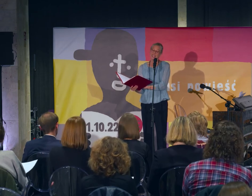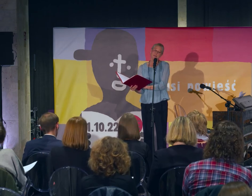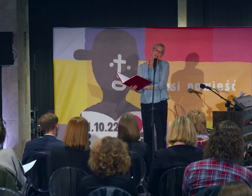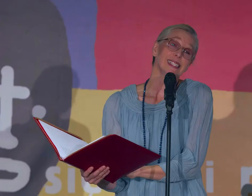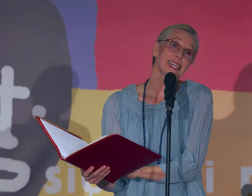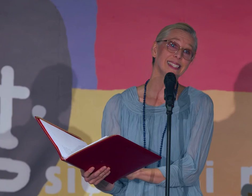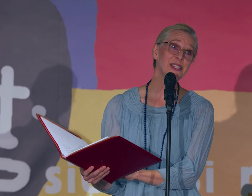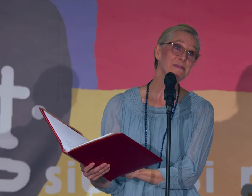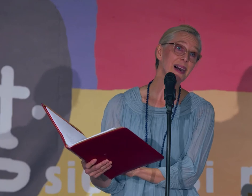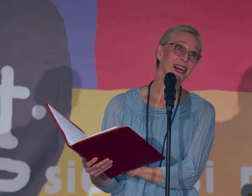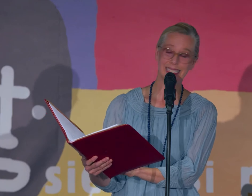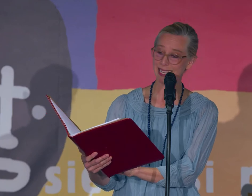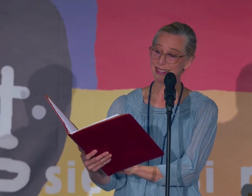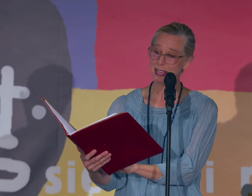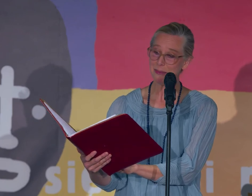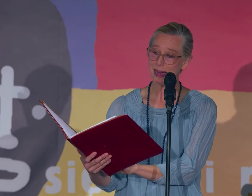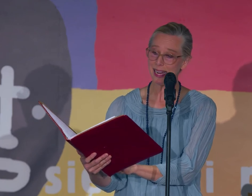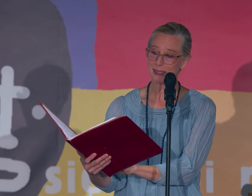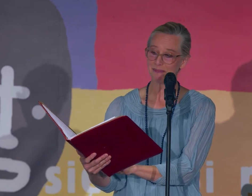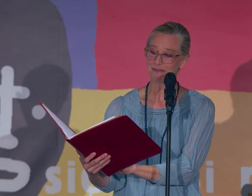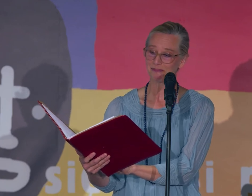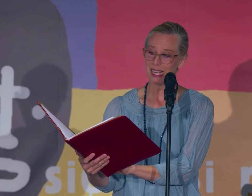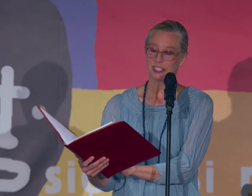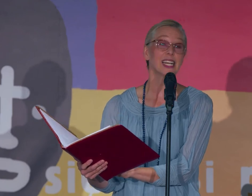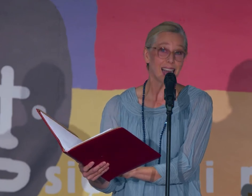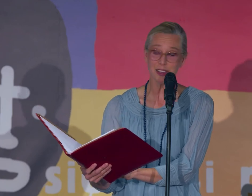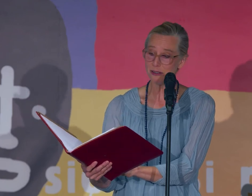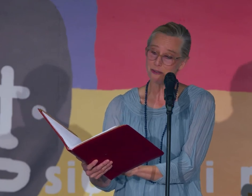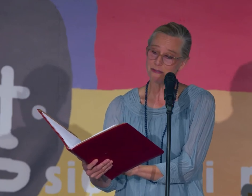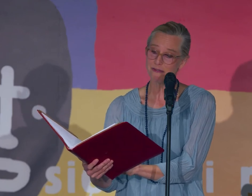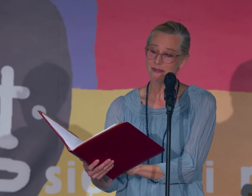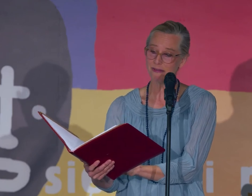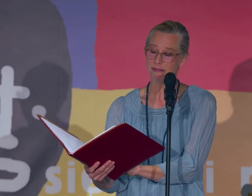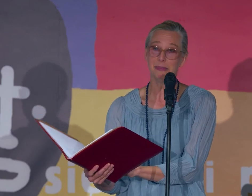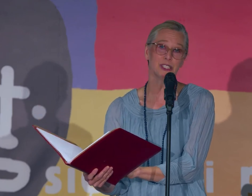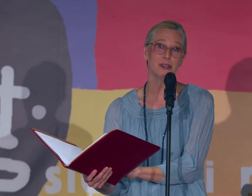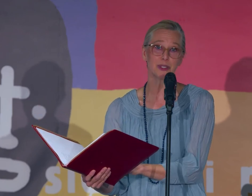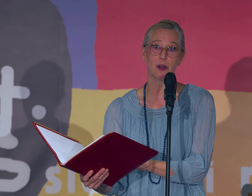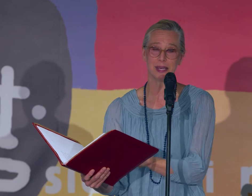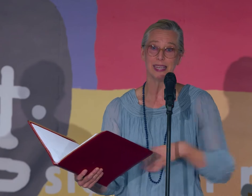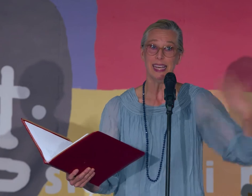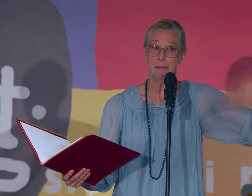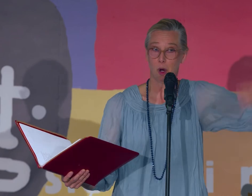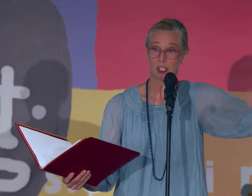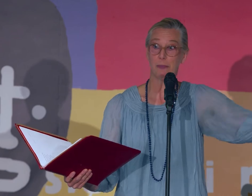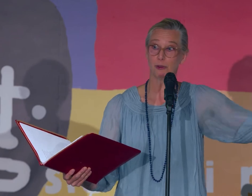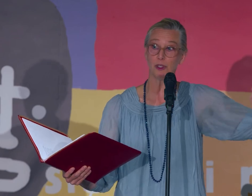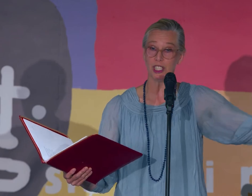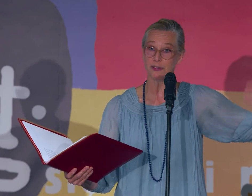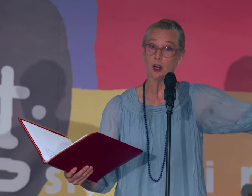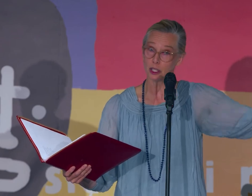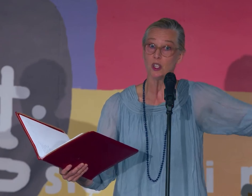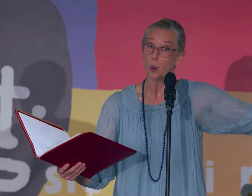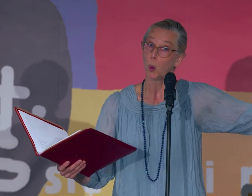Brata nie ma i nie ma. Czekają, myślą sobie. Może